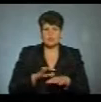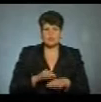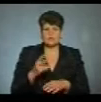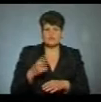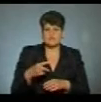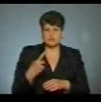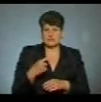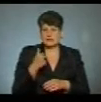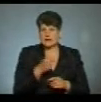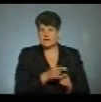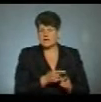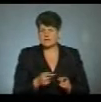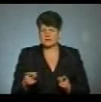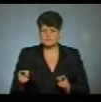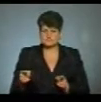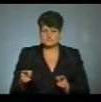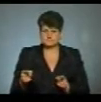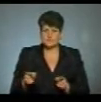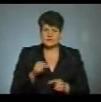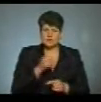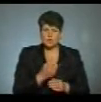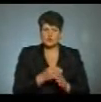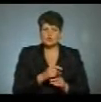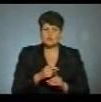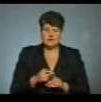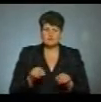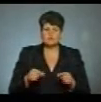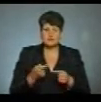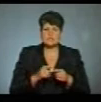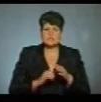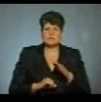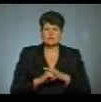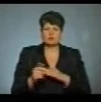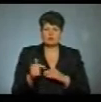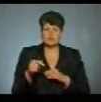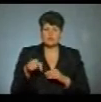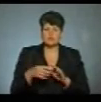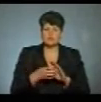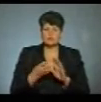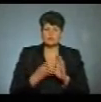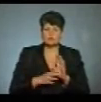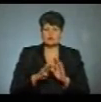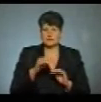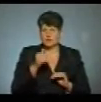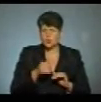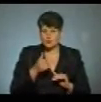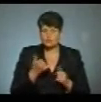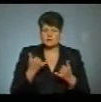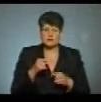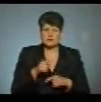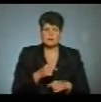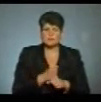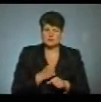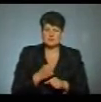-й рік, розповів отець Андрій Марчук. За його словами, заснували цей фонд в грудні 1994 року. Зараз там